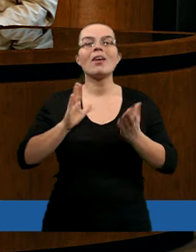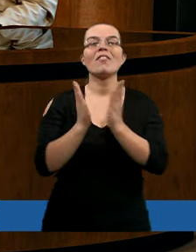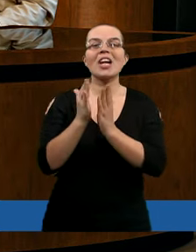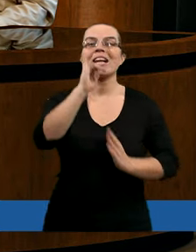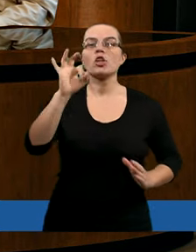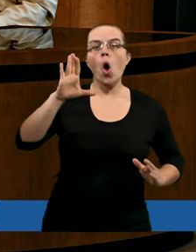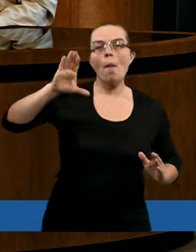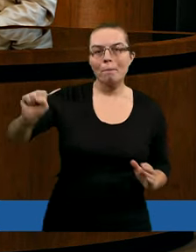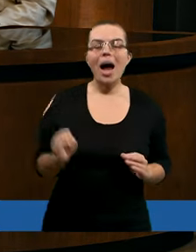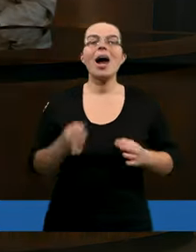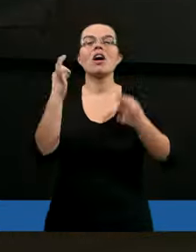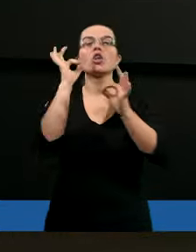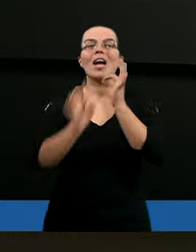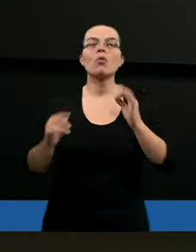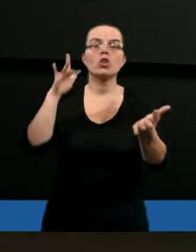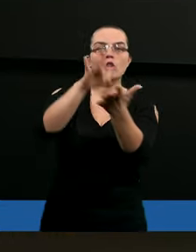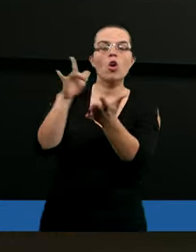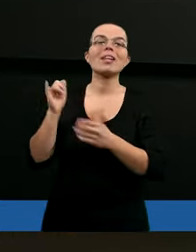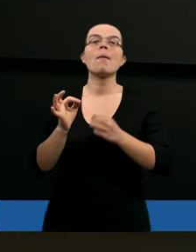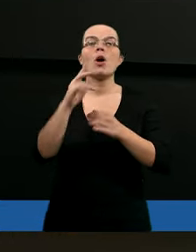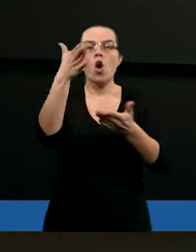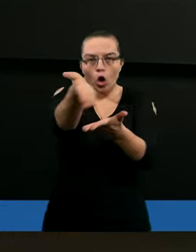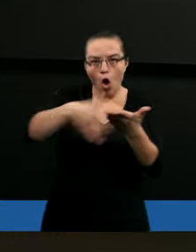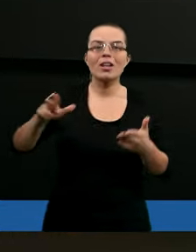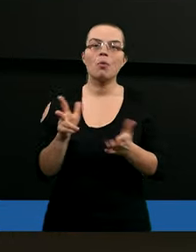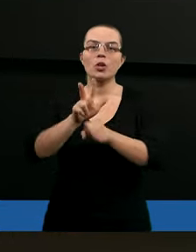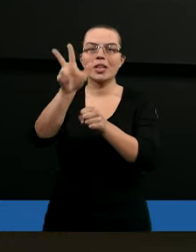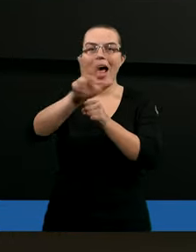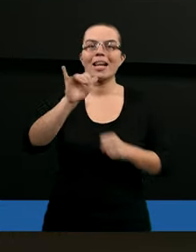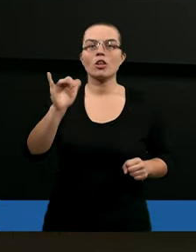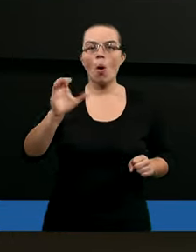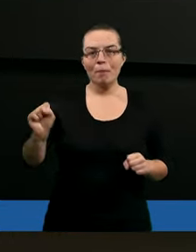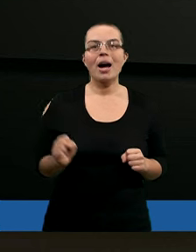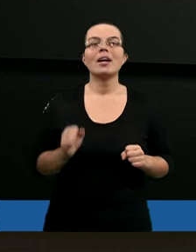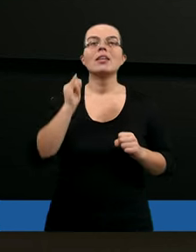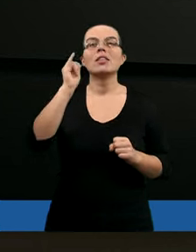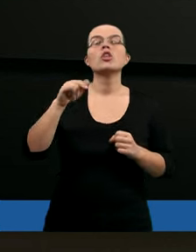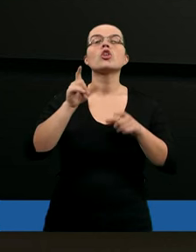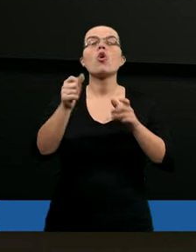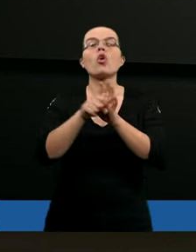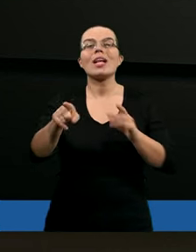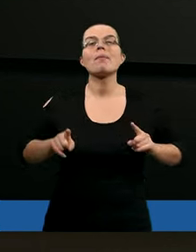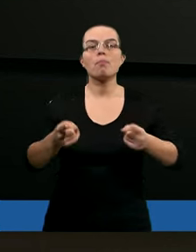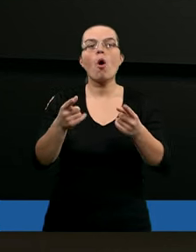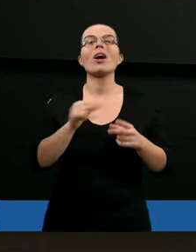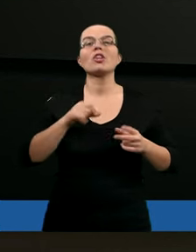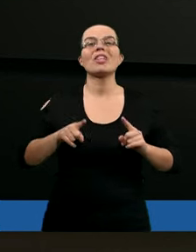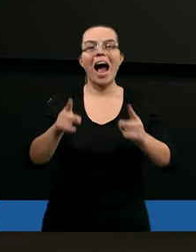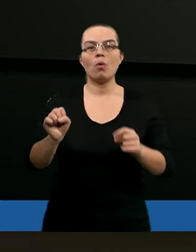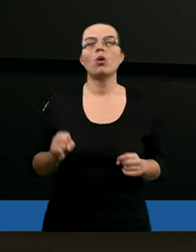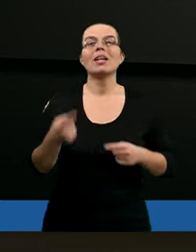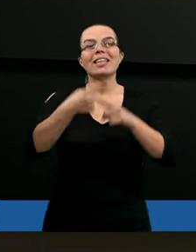Joba. Szczególnie dotkniemy rozdziału trzynastego. Teraz zastanówmy się, co się działo do tej pory, zanim